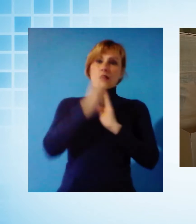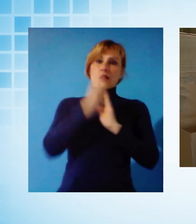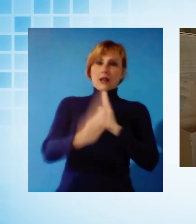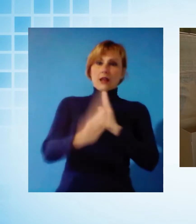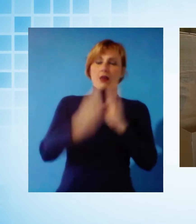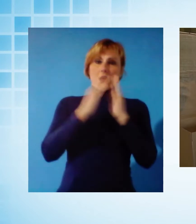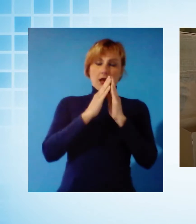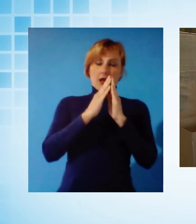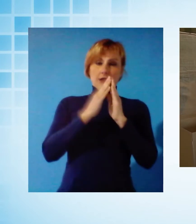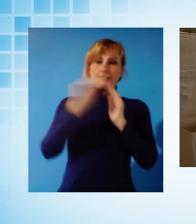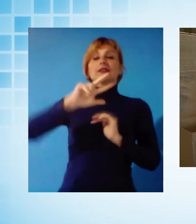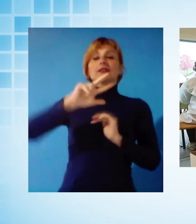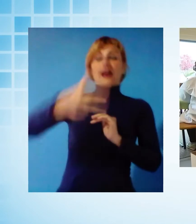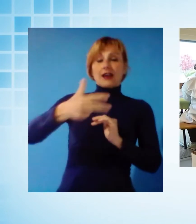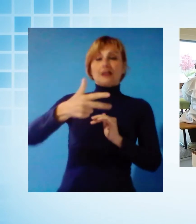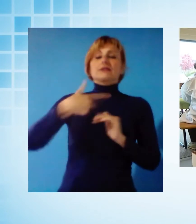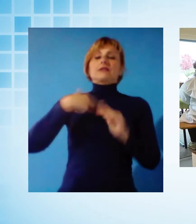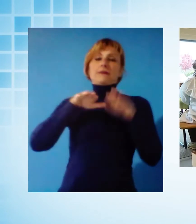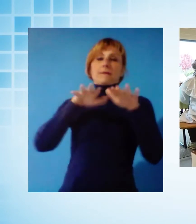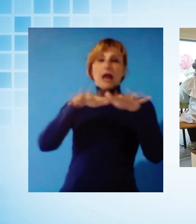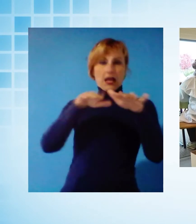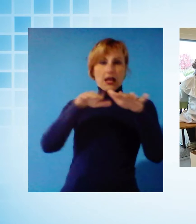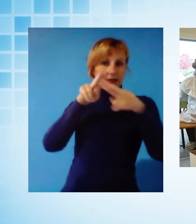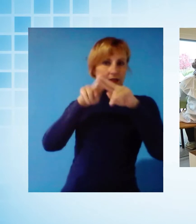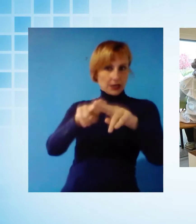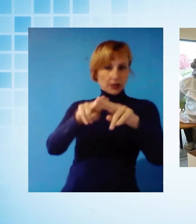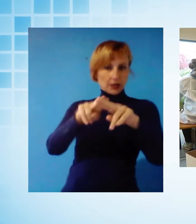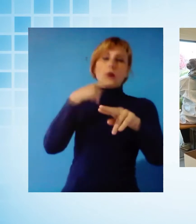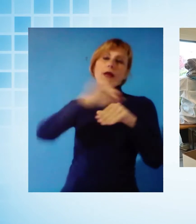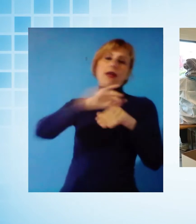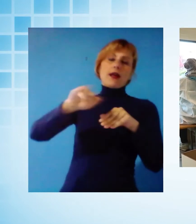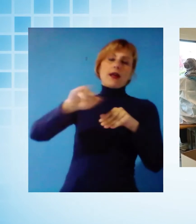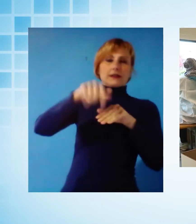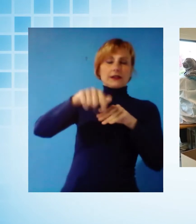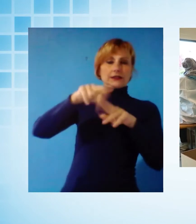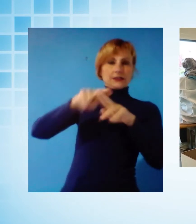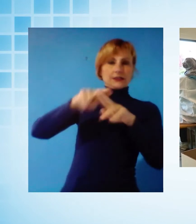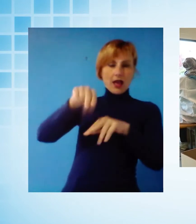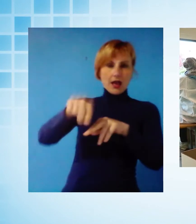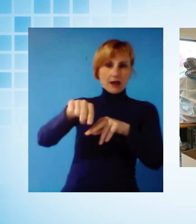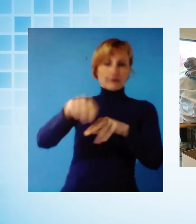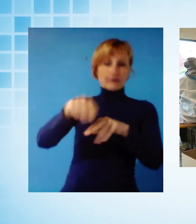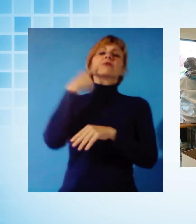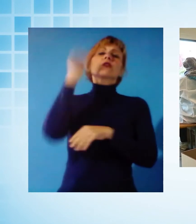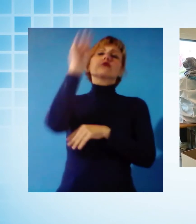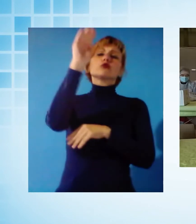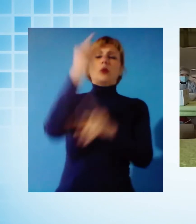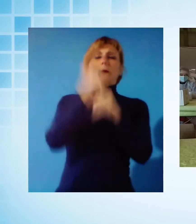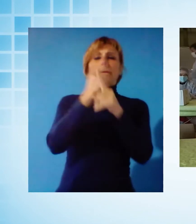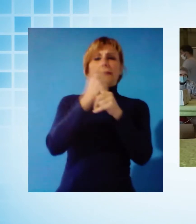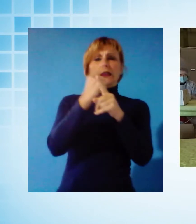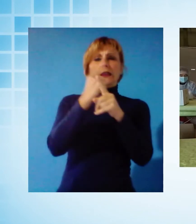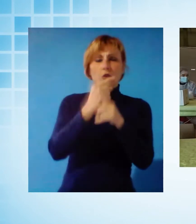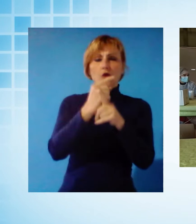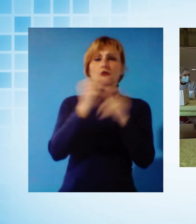saranno immagazzinati per riuscire a gestire una riserva necessaria a rifornire eventuali domiciliati nel territorio o residenti